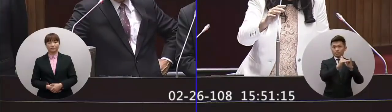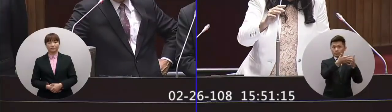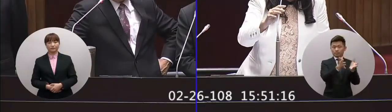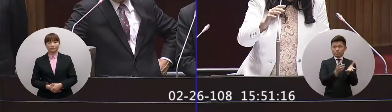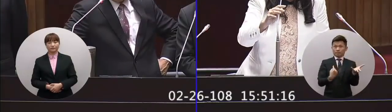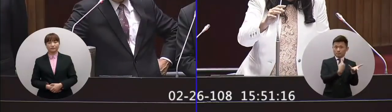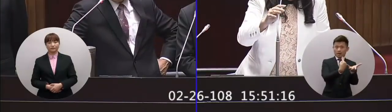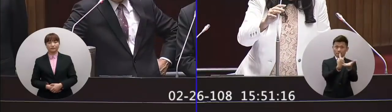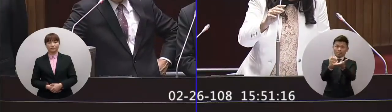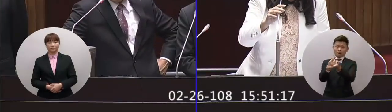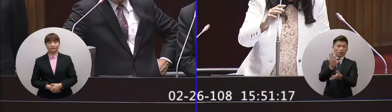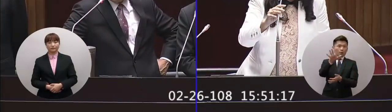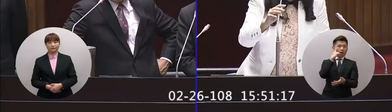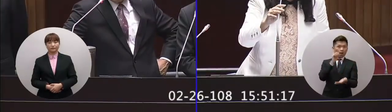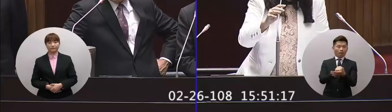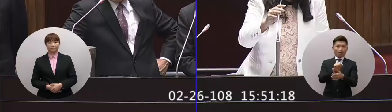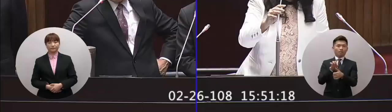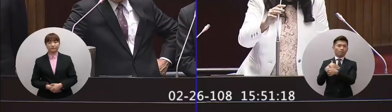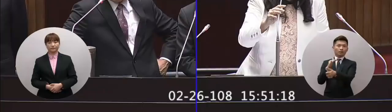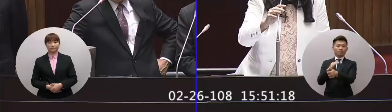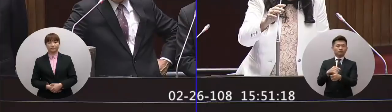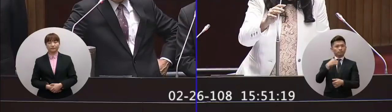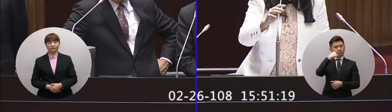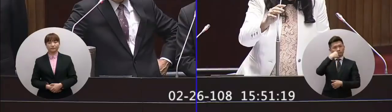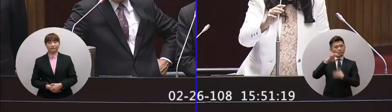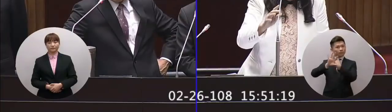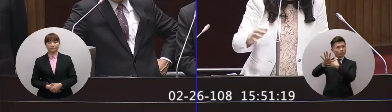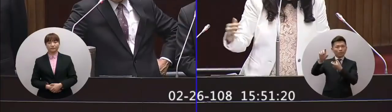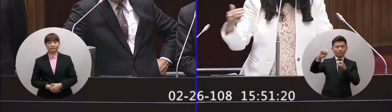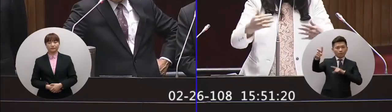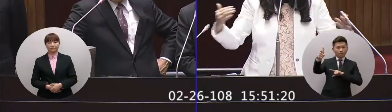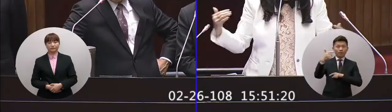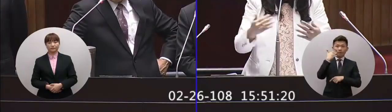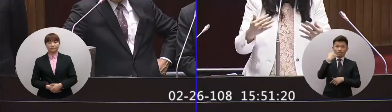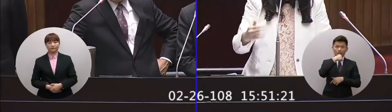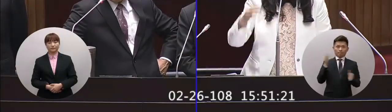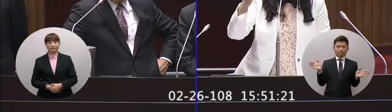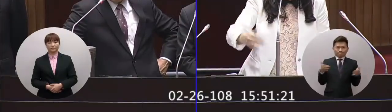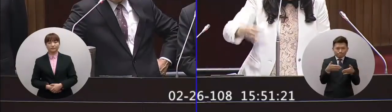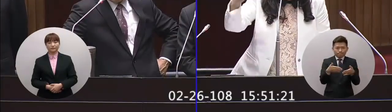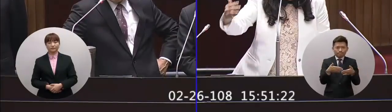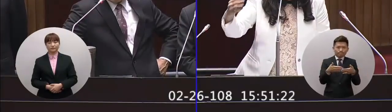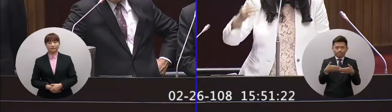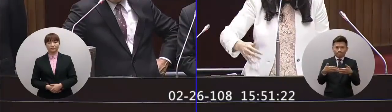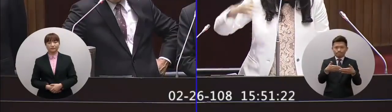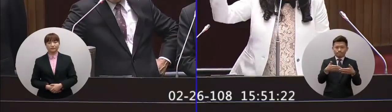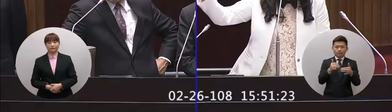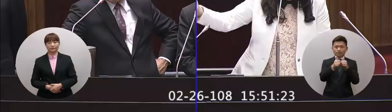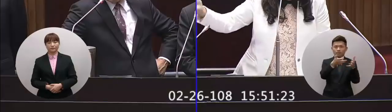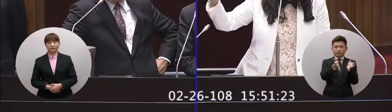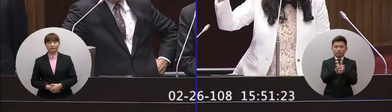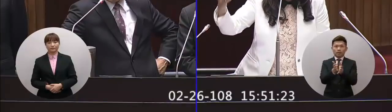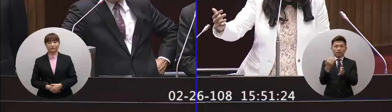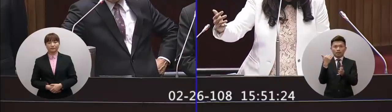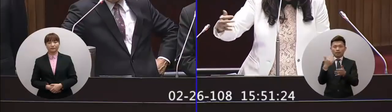社團我要報告院長海外的情況跟台灣不一樣如果我們台灣只是把自己局限起來哪一些社團或哪一些